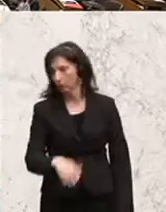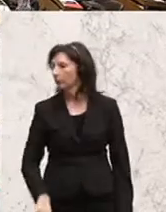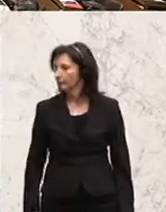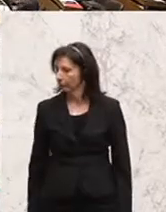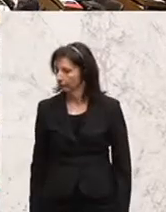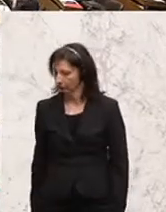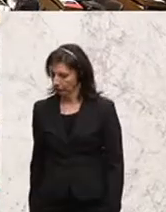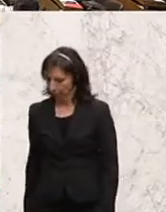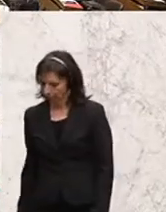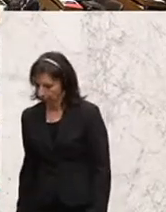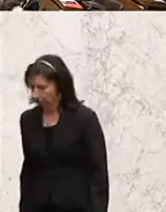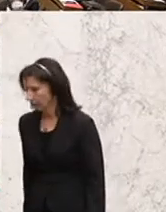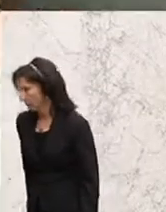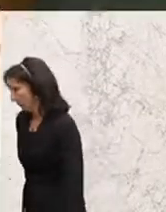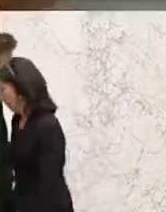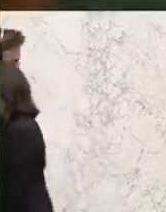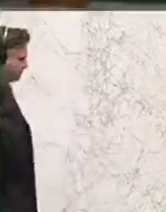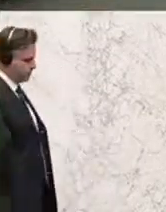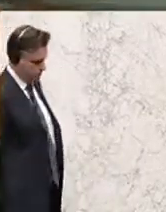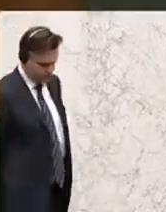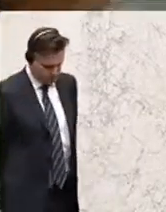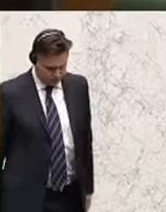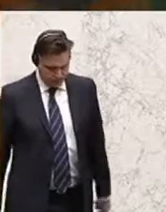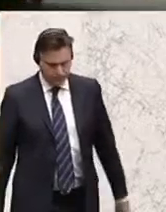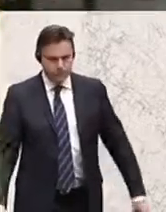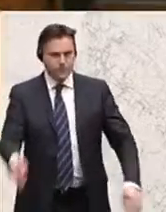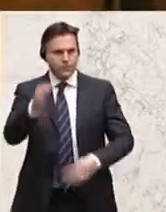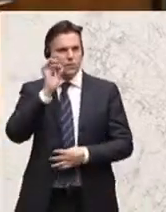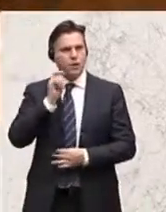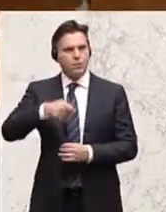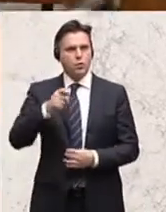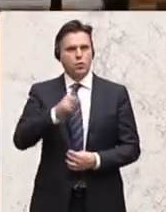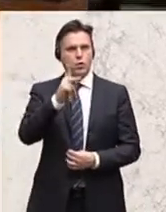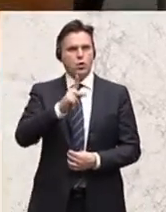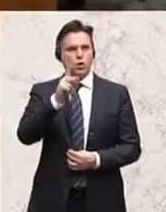An Wort ist die Frau Abgeordnete und Rieke Königsberger-Ludwig. Bitte, Frau Abgeordnete.